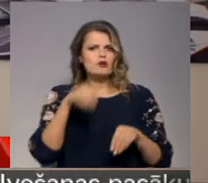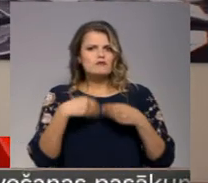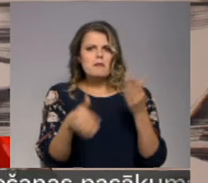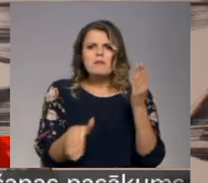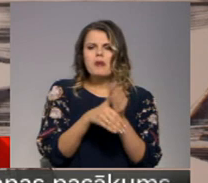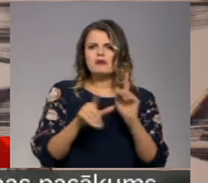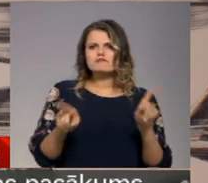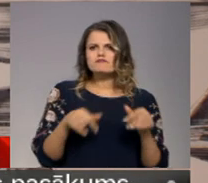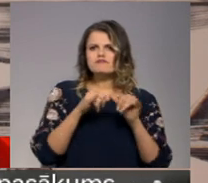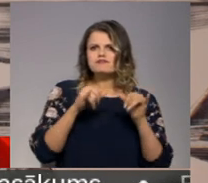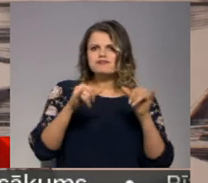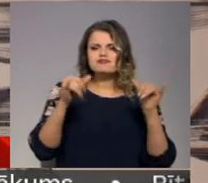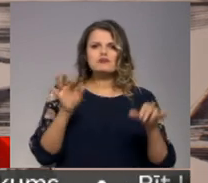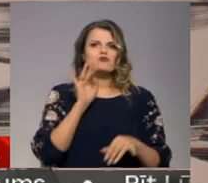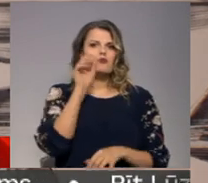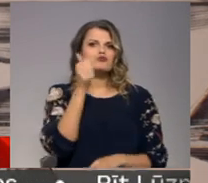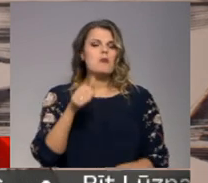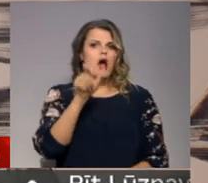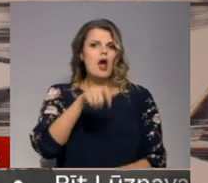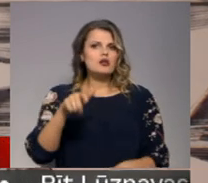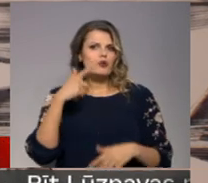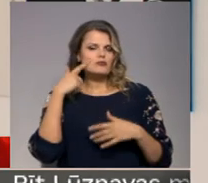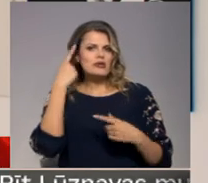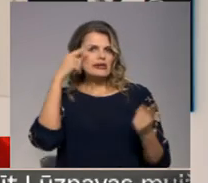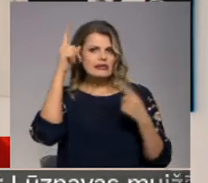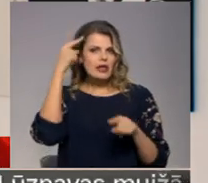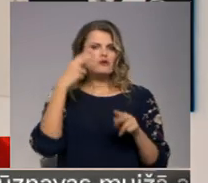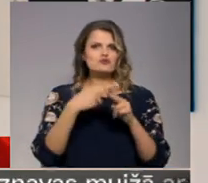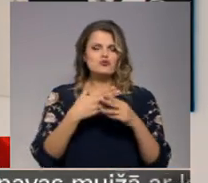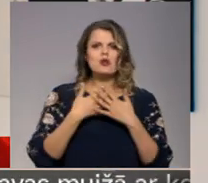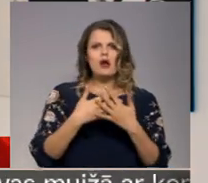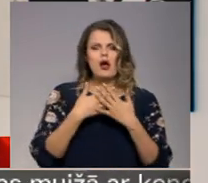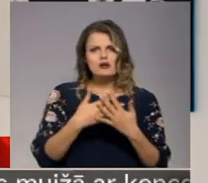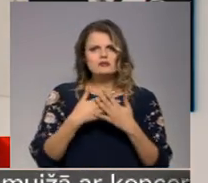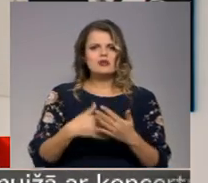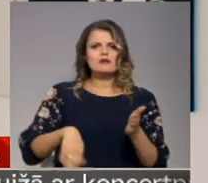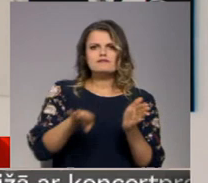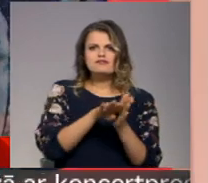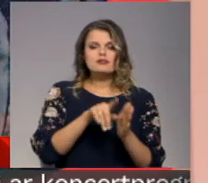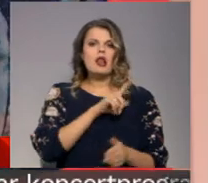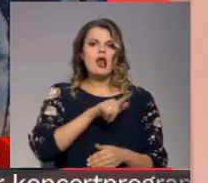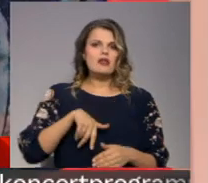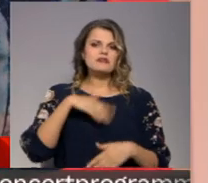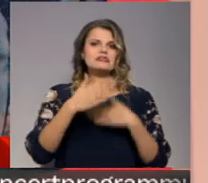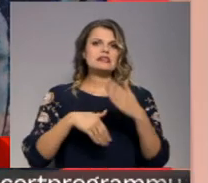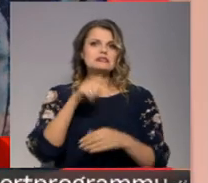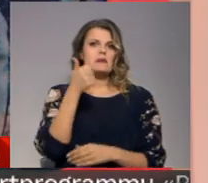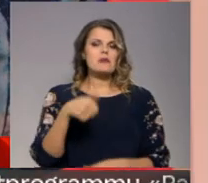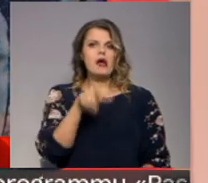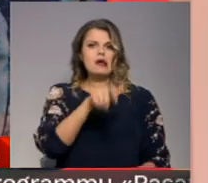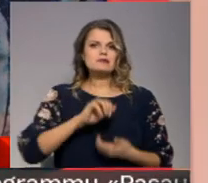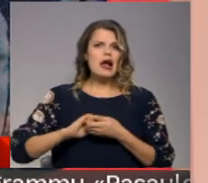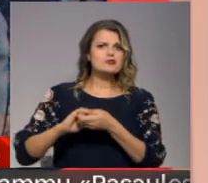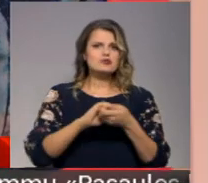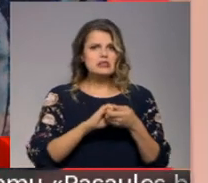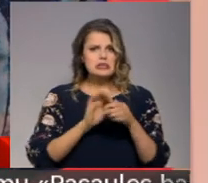topošo mākslinieku rokrakstu, rīkojot izstādes un aktīvi darbojoties Latvijas tekstilmākslinieku asociācijā. Izstādēja aplūkojama